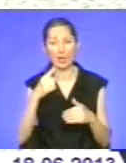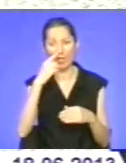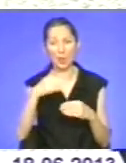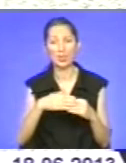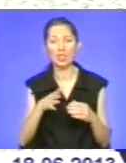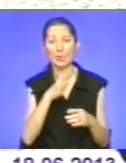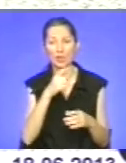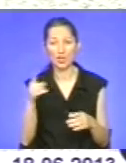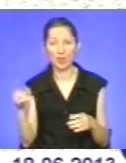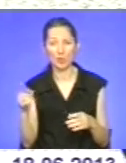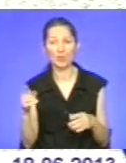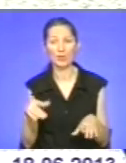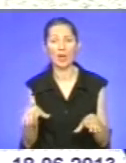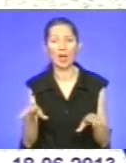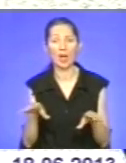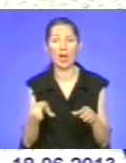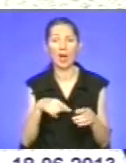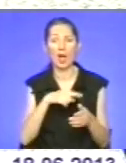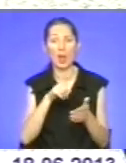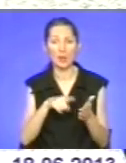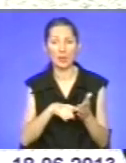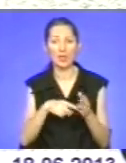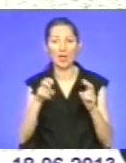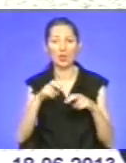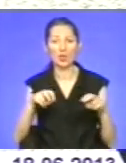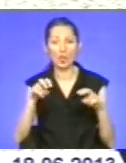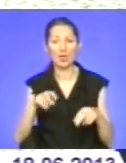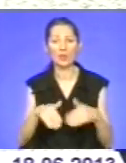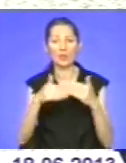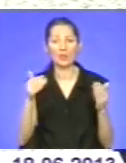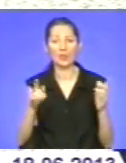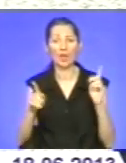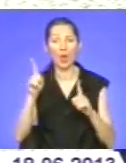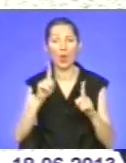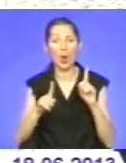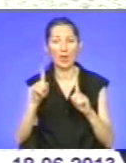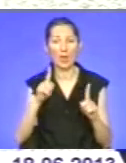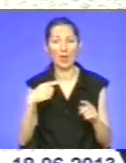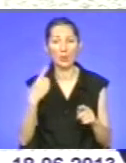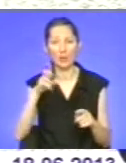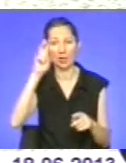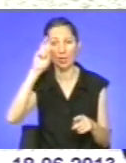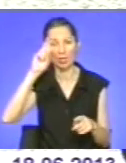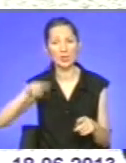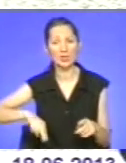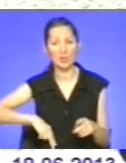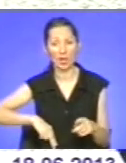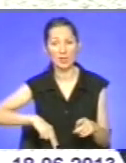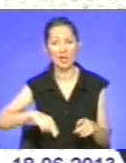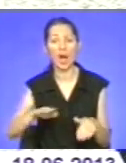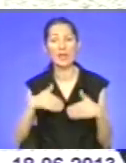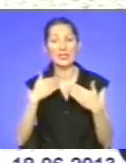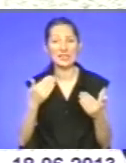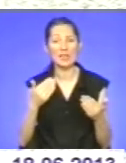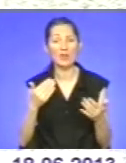ми спільно це питання розглянемо на розширені колегії обласної державної адміністрації, а от ініціатива